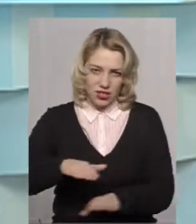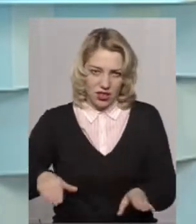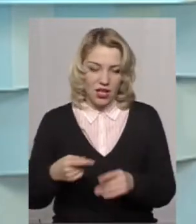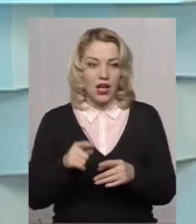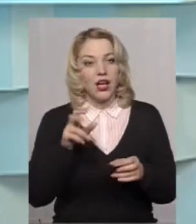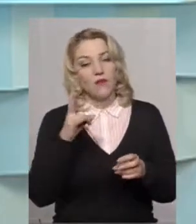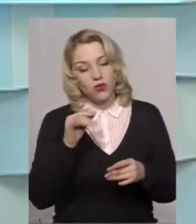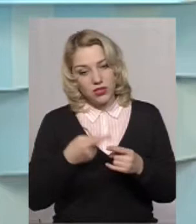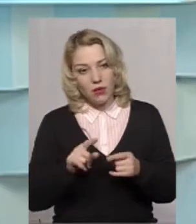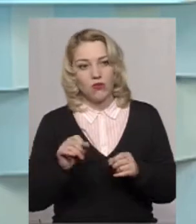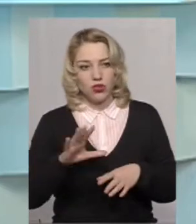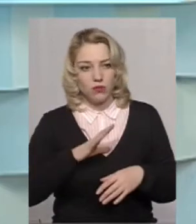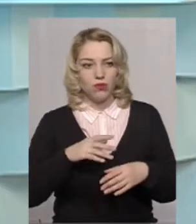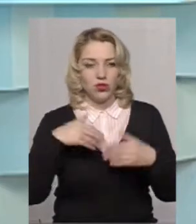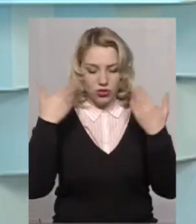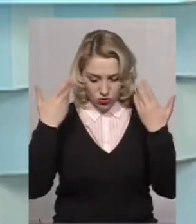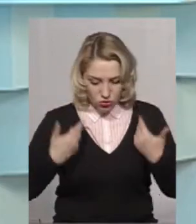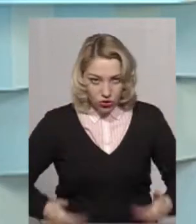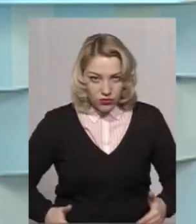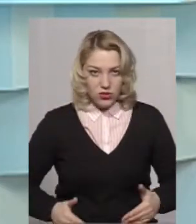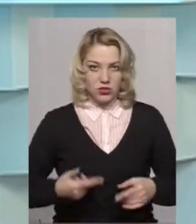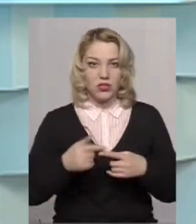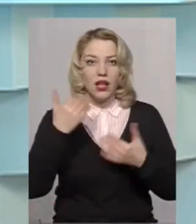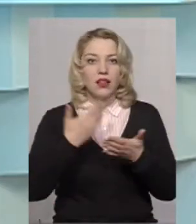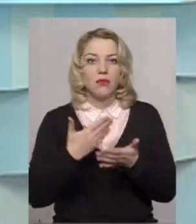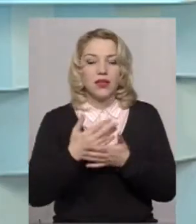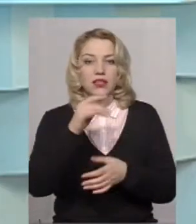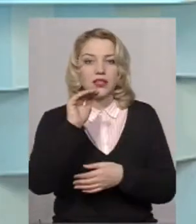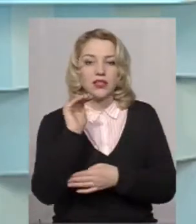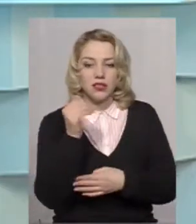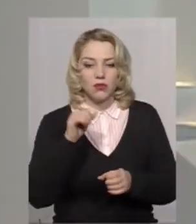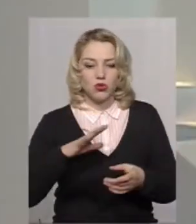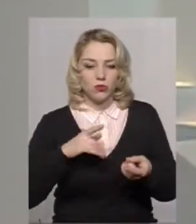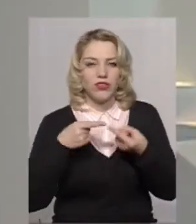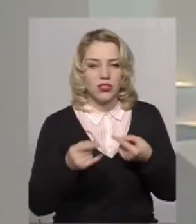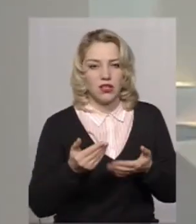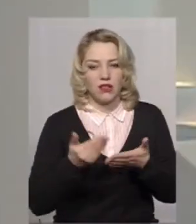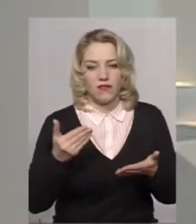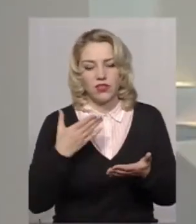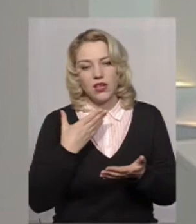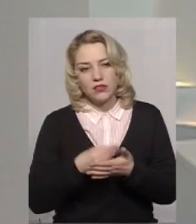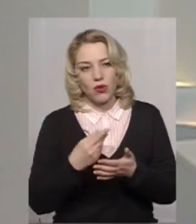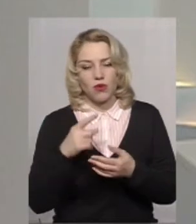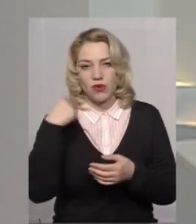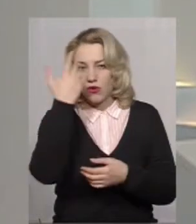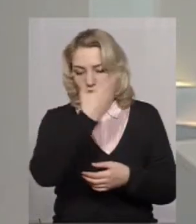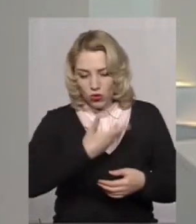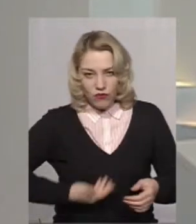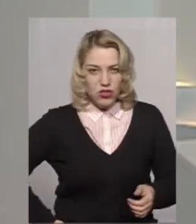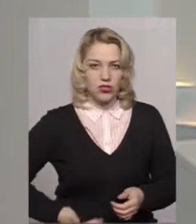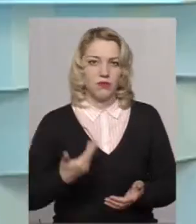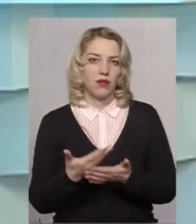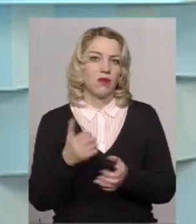це може бути і зовнішній певний фактор, тобто дитина може відрізнятися від своїх однолітків за певними такими зовнішніми